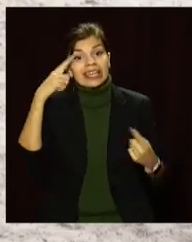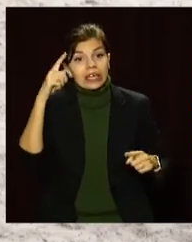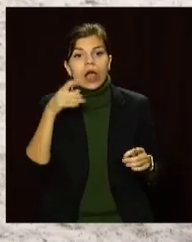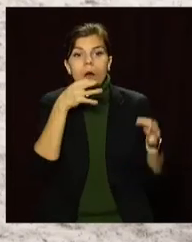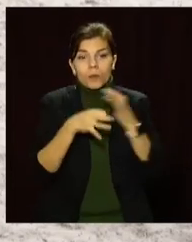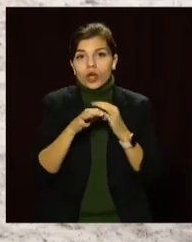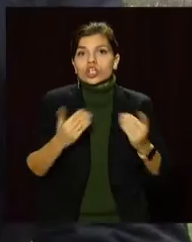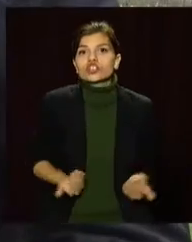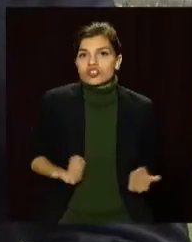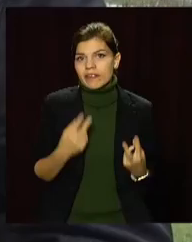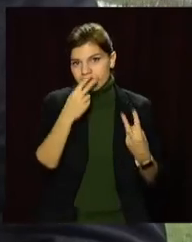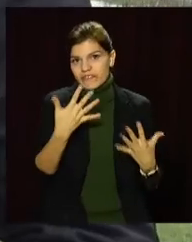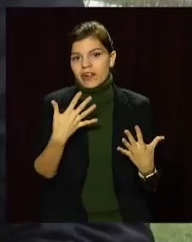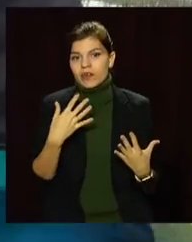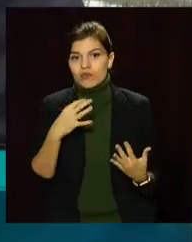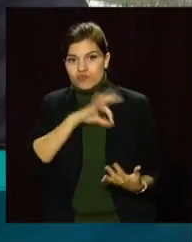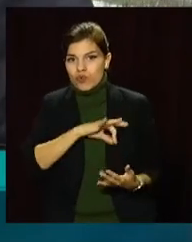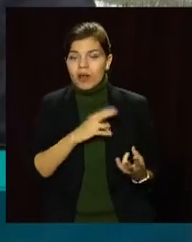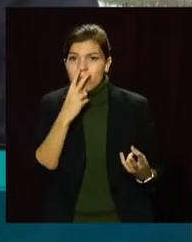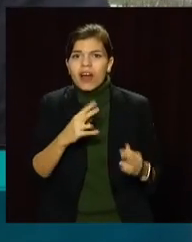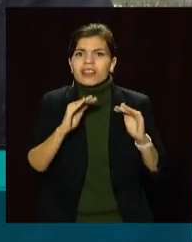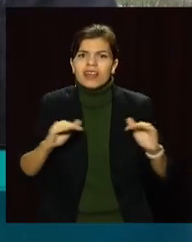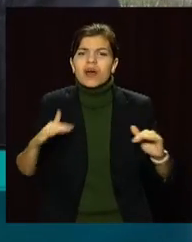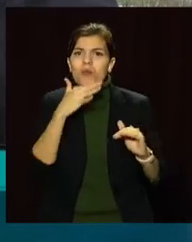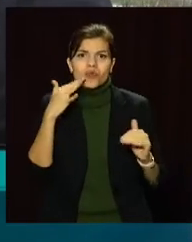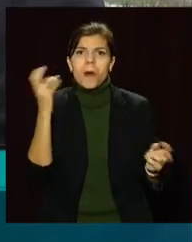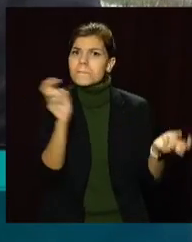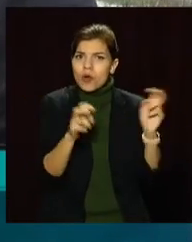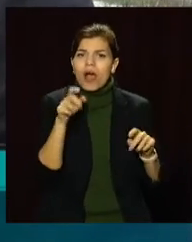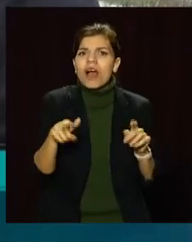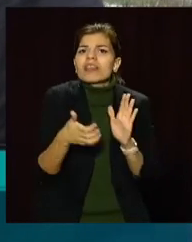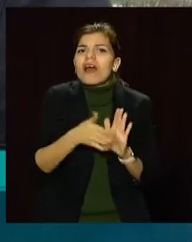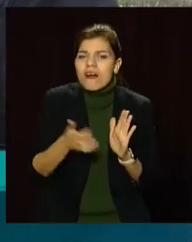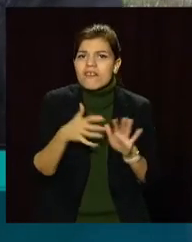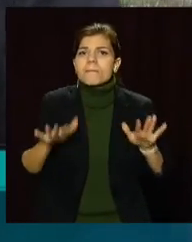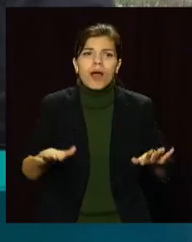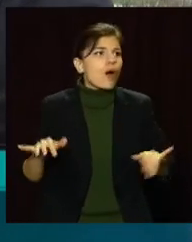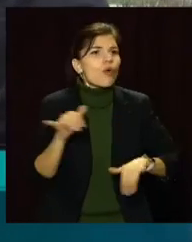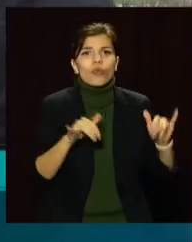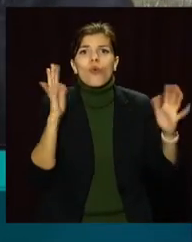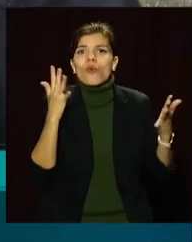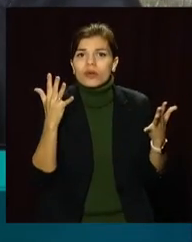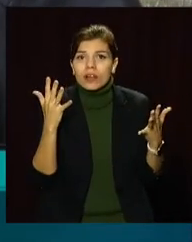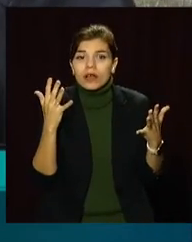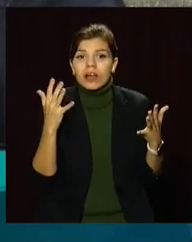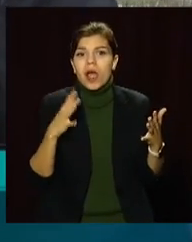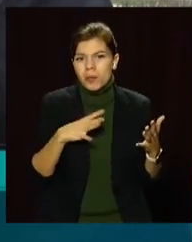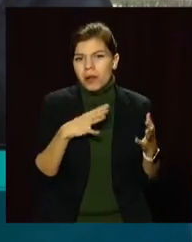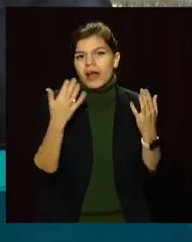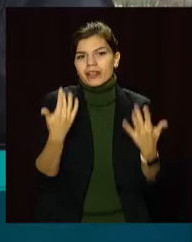підказало саме життя. Коли ми бачимо, що дуже багато дітей приходить, а їм не вистачає місця, де гуляти, один